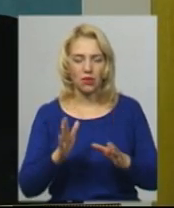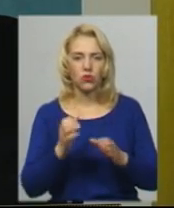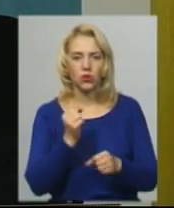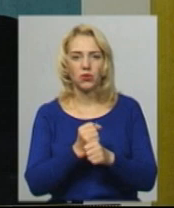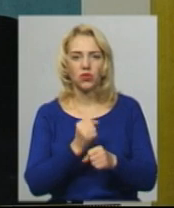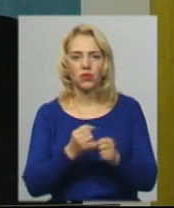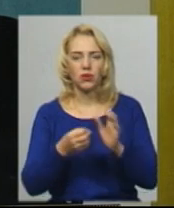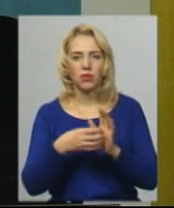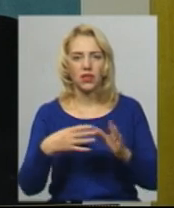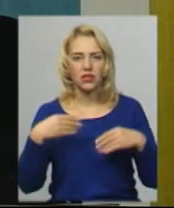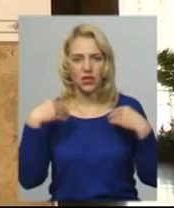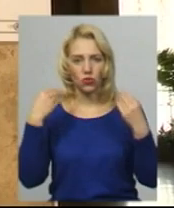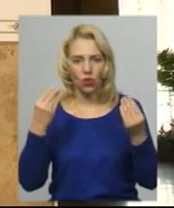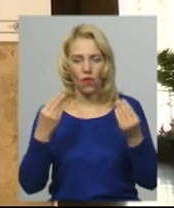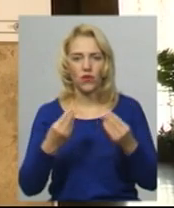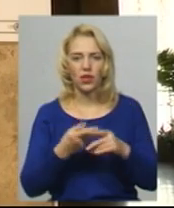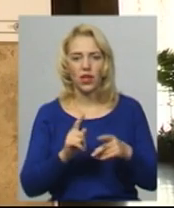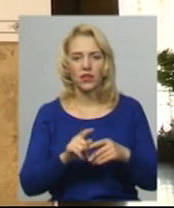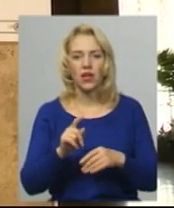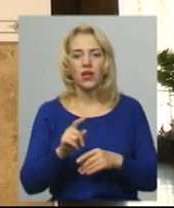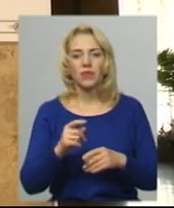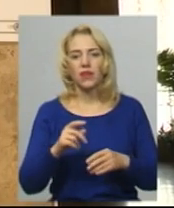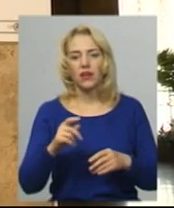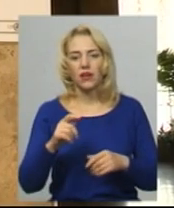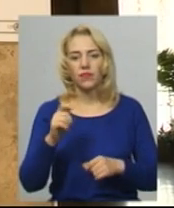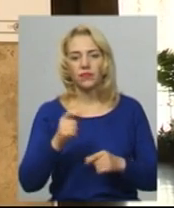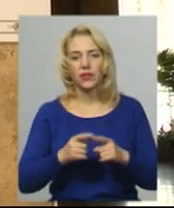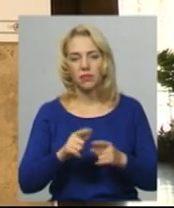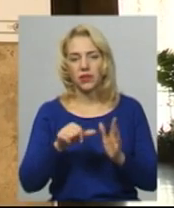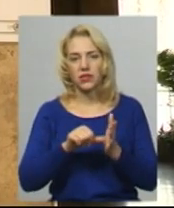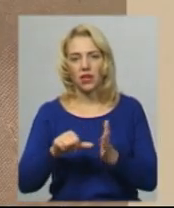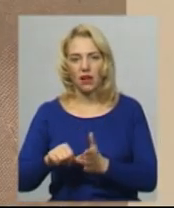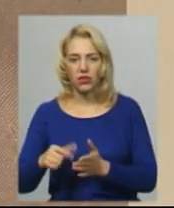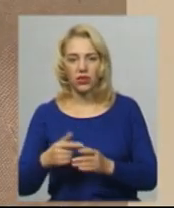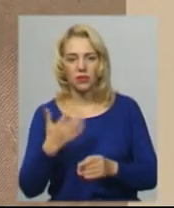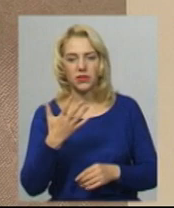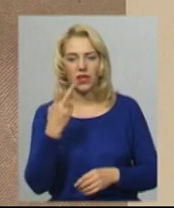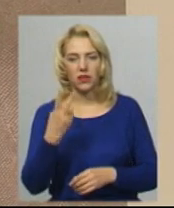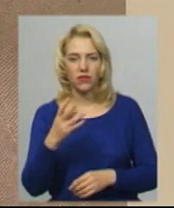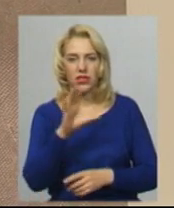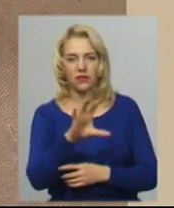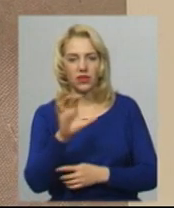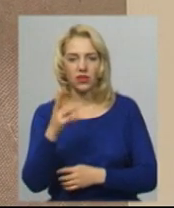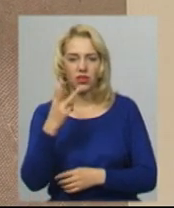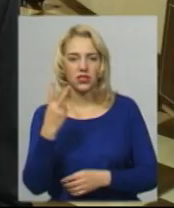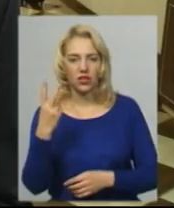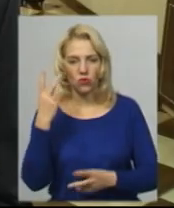фотовиставка робіт «Хмельницький крізь об'єктив». На ній представлені 52 світлини 33 авторів.